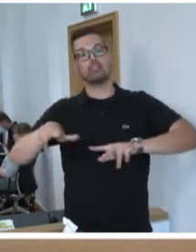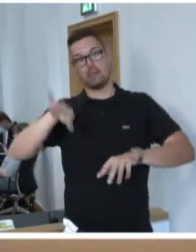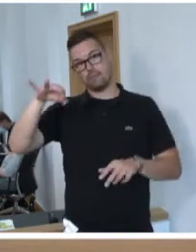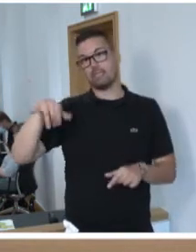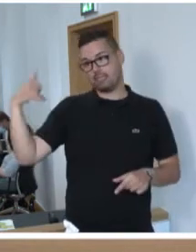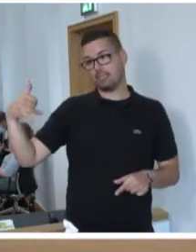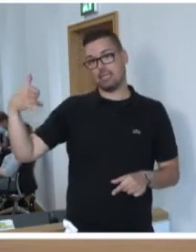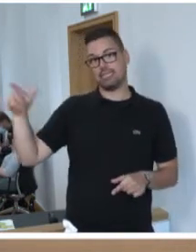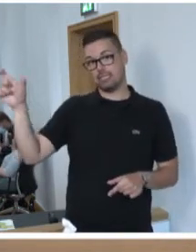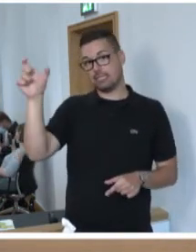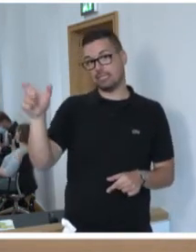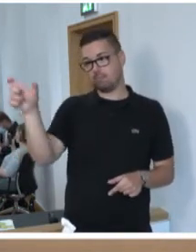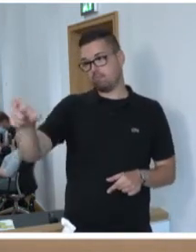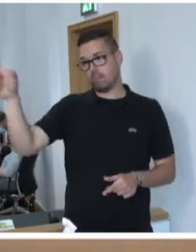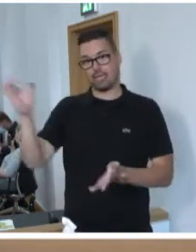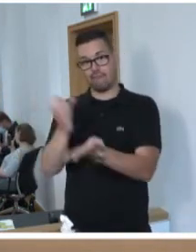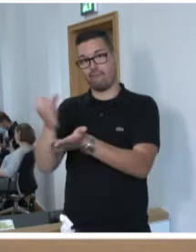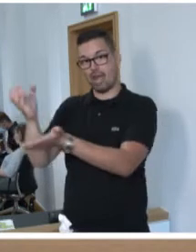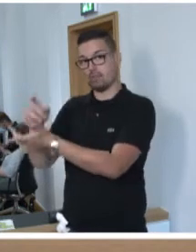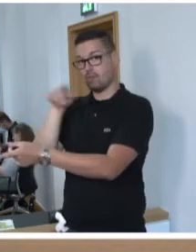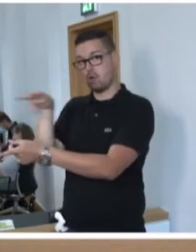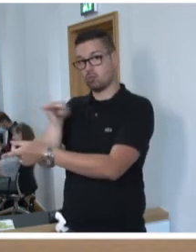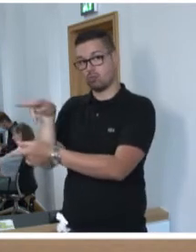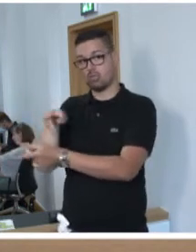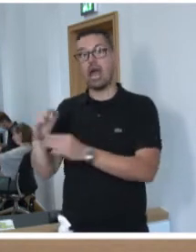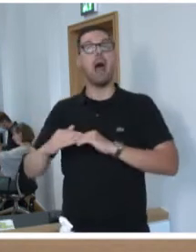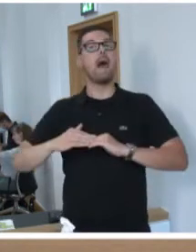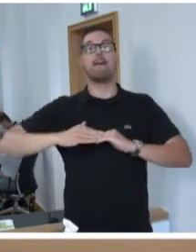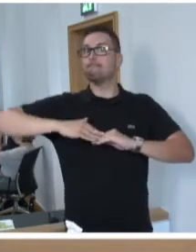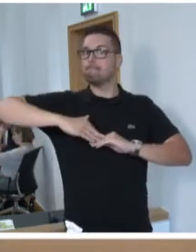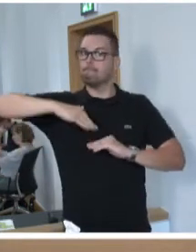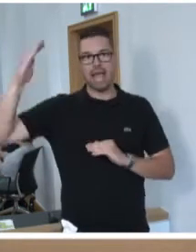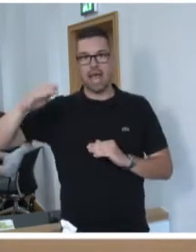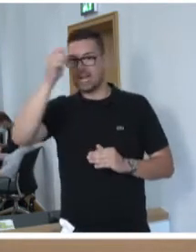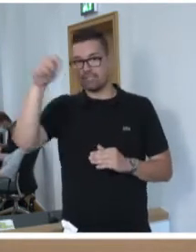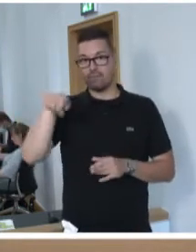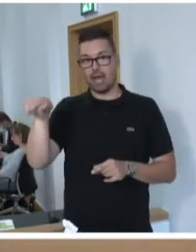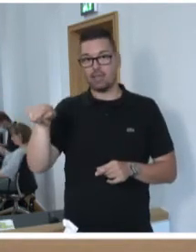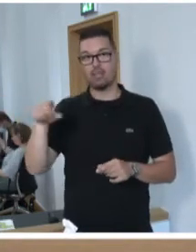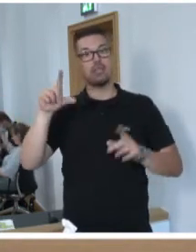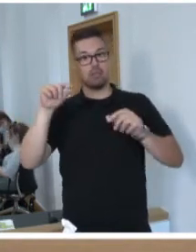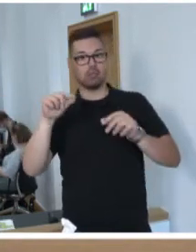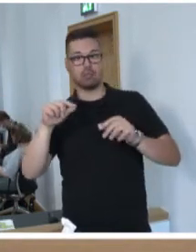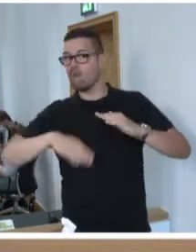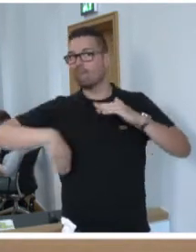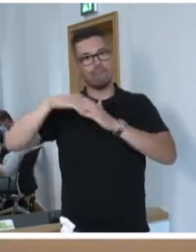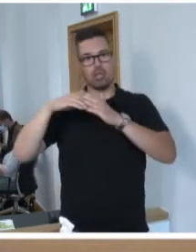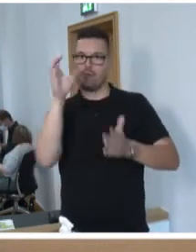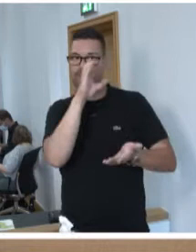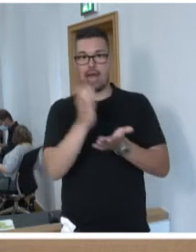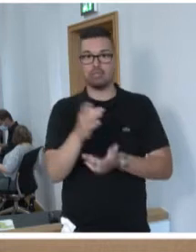jetzt in der Verantwortung. Absolute Mehrheit heißt absolute Verantwortung.